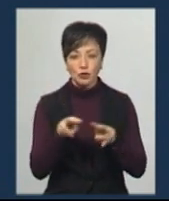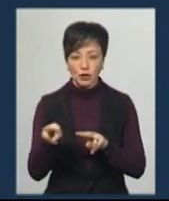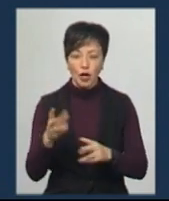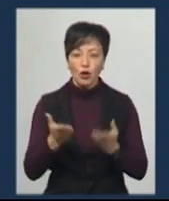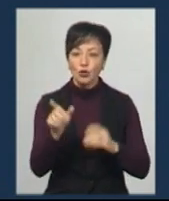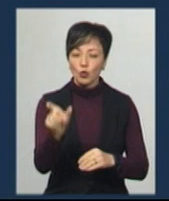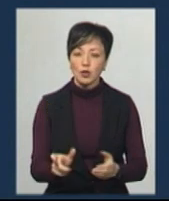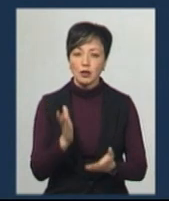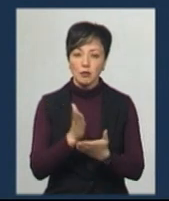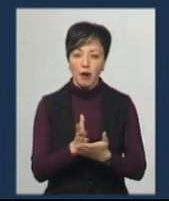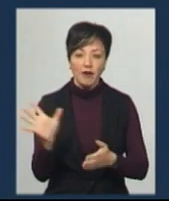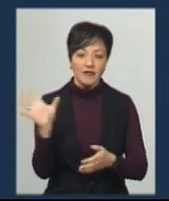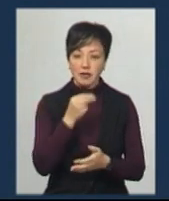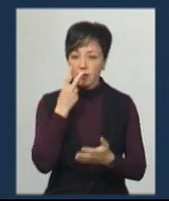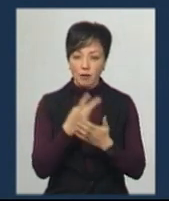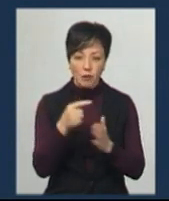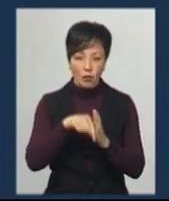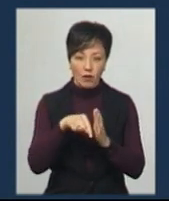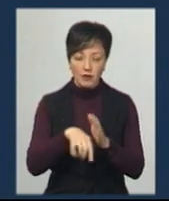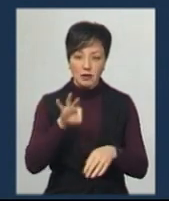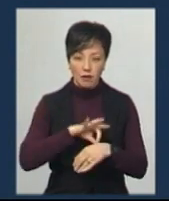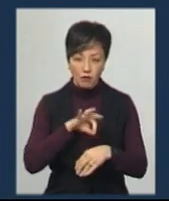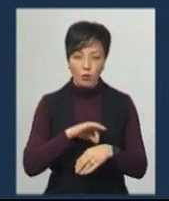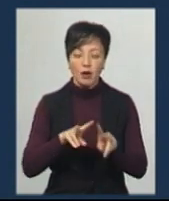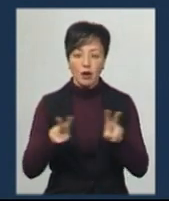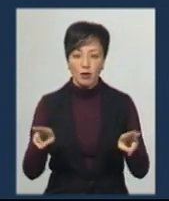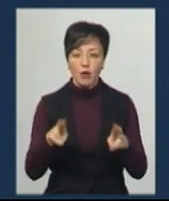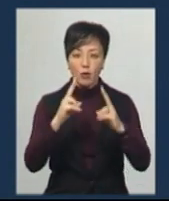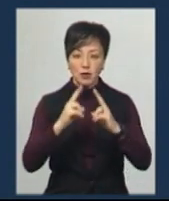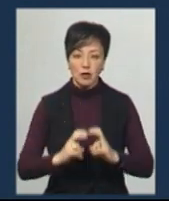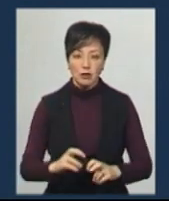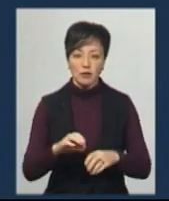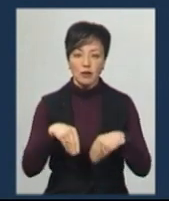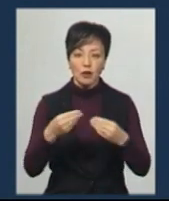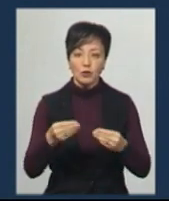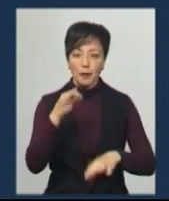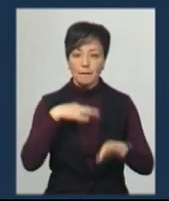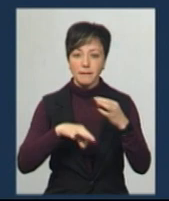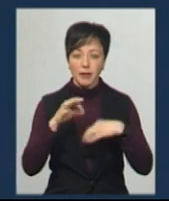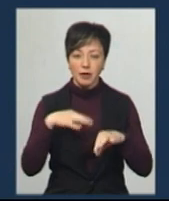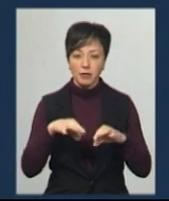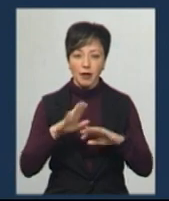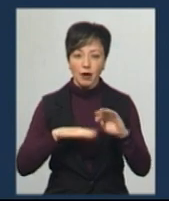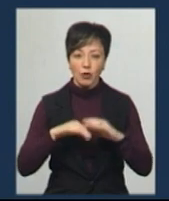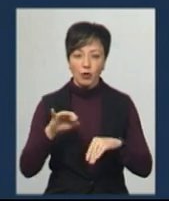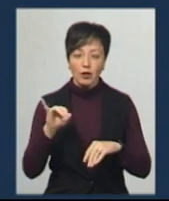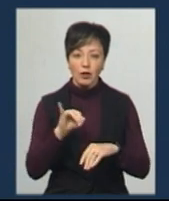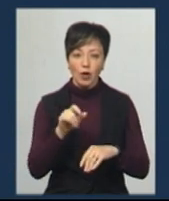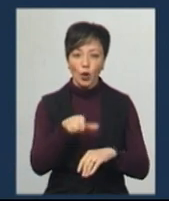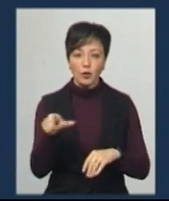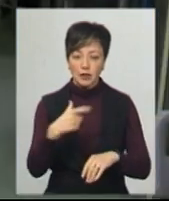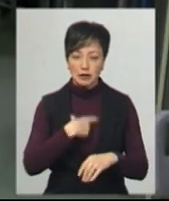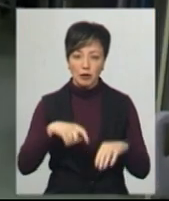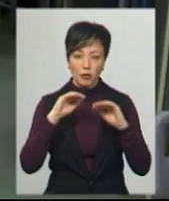Якщо людина має легкі прояви захворювання, в них так само проводиться обстеження, видаються препарати з собою на руки, і людина йде на